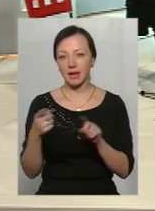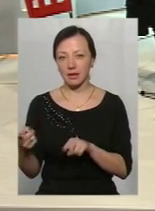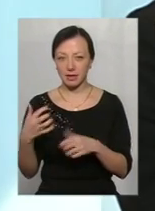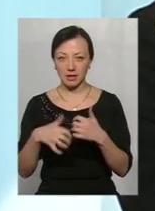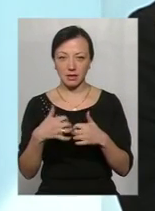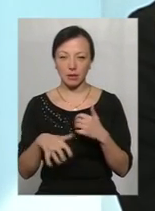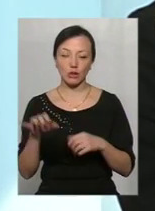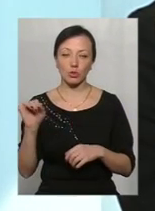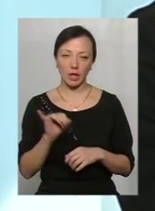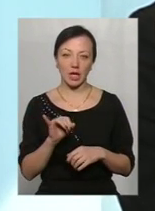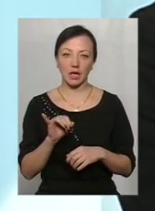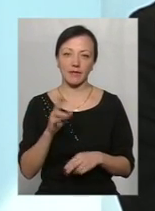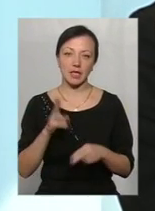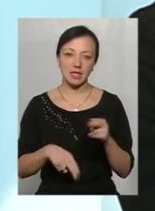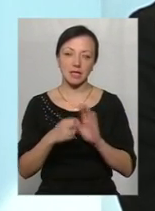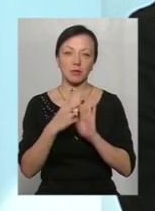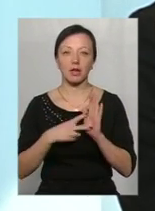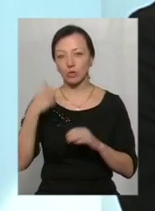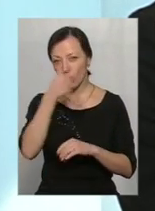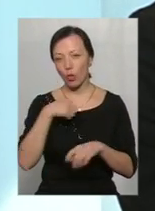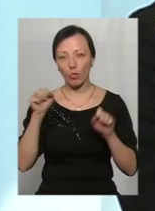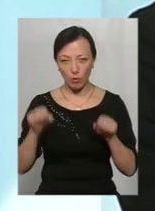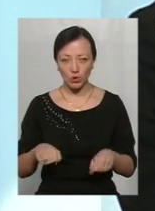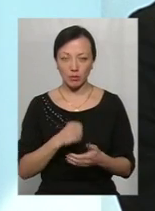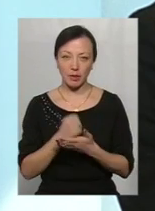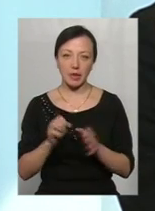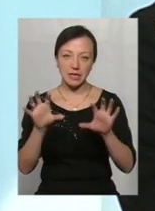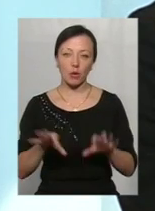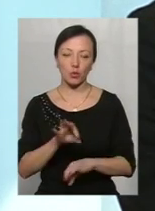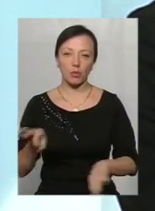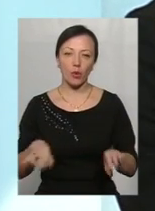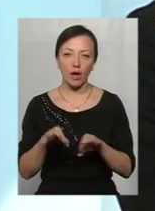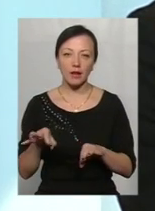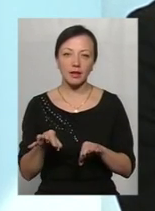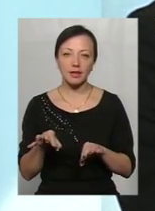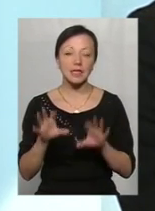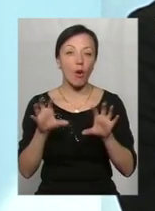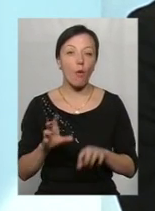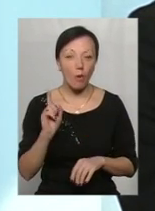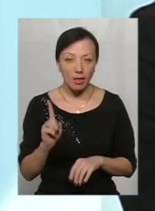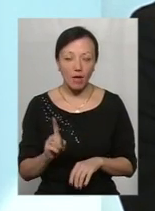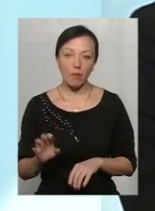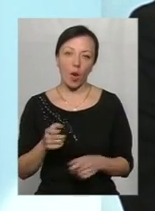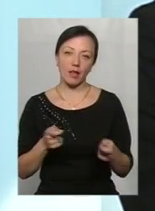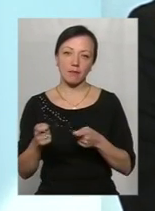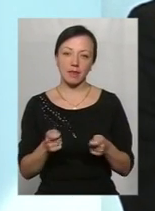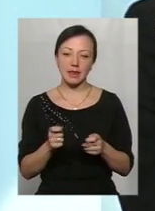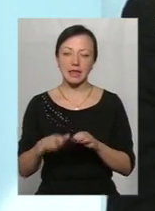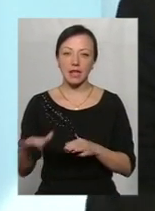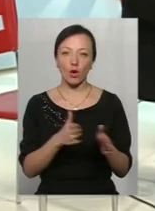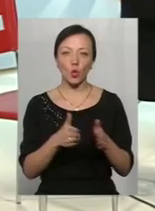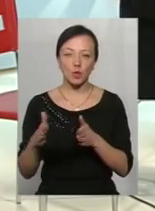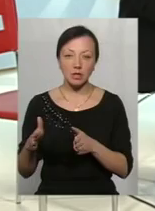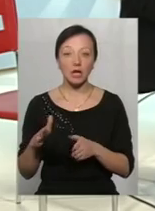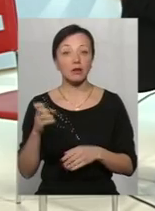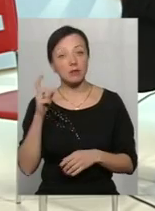і в кінці 2017 року можна приймати законопроекти, закони про адмінтерустрій. Але, знову